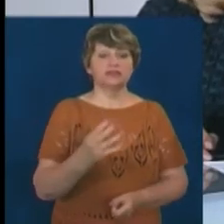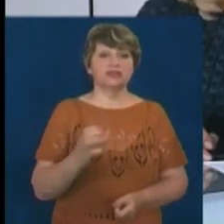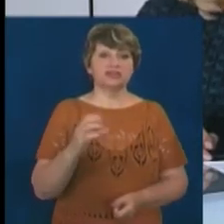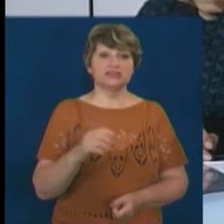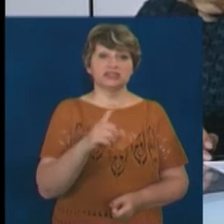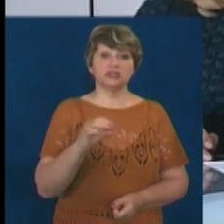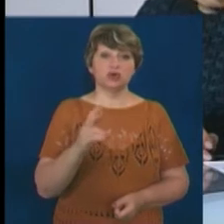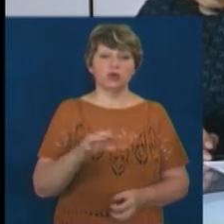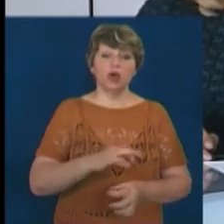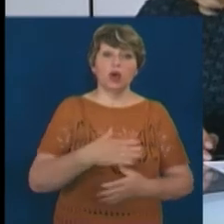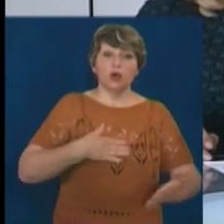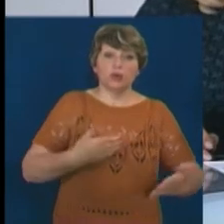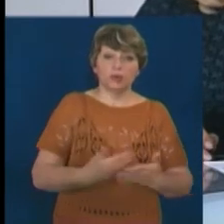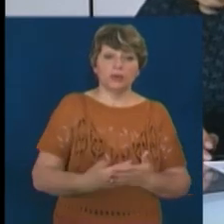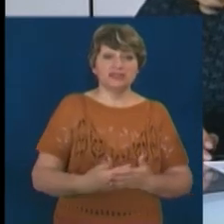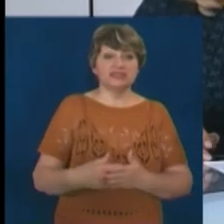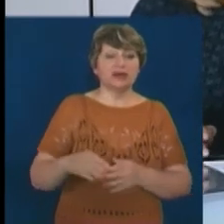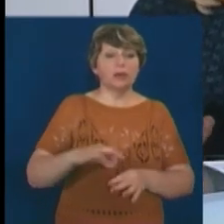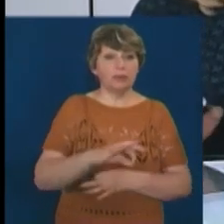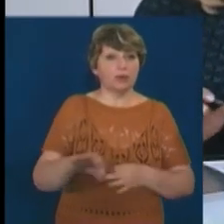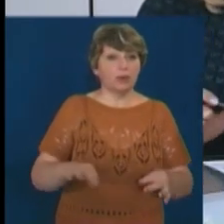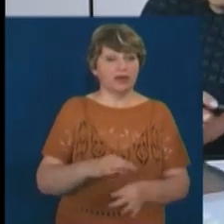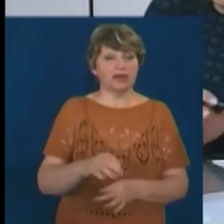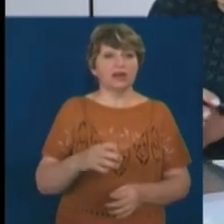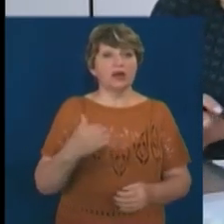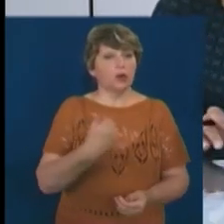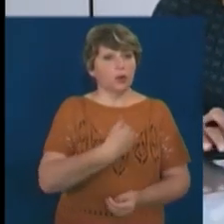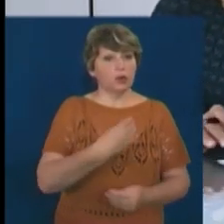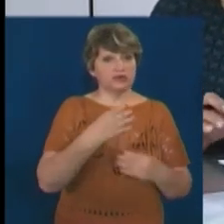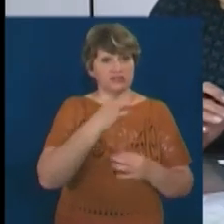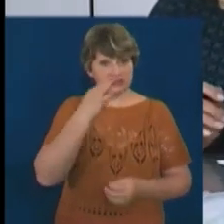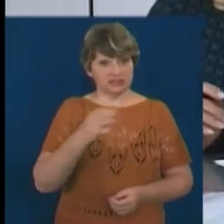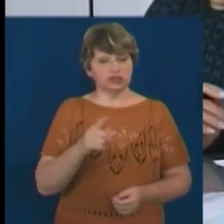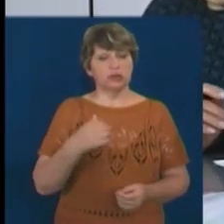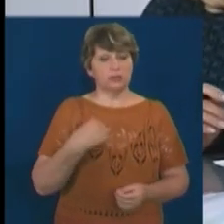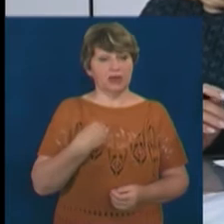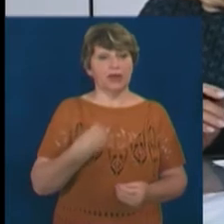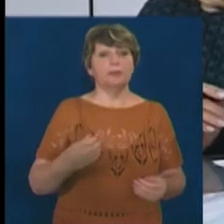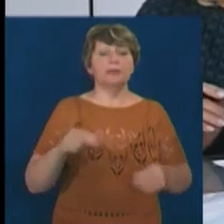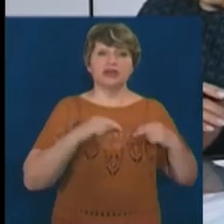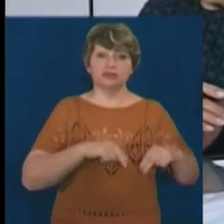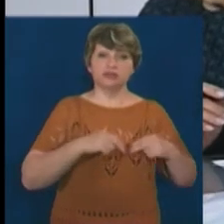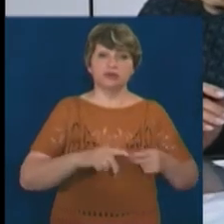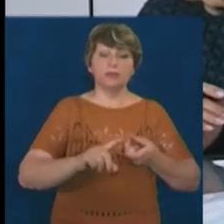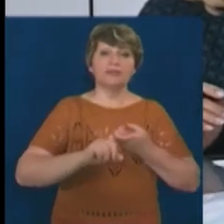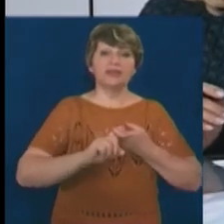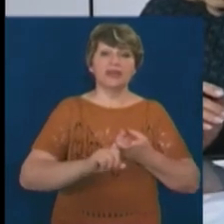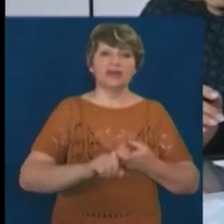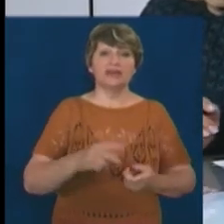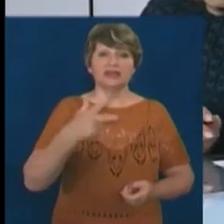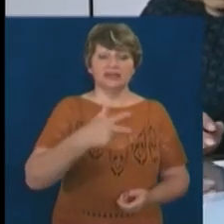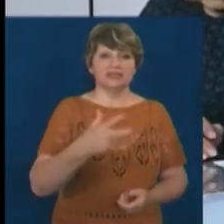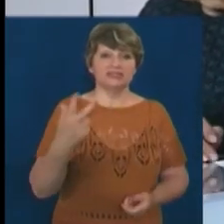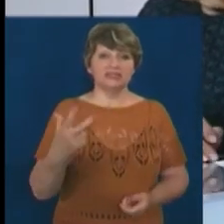громадських проєктів ідея «Дія. Результат». Я хочу надати вам, що ми працюємо наживо. 33 04 39 – наш